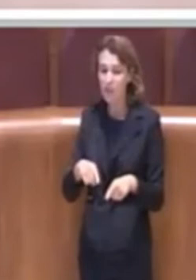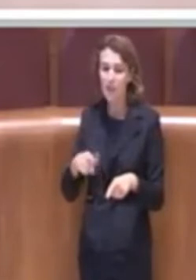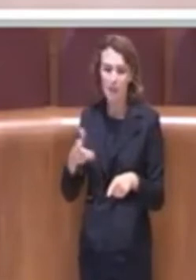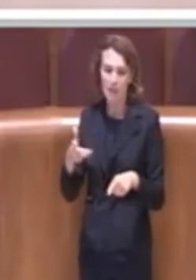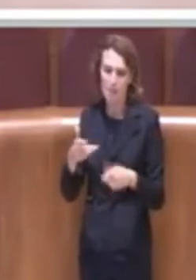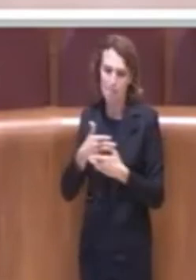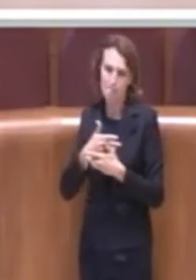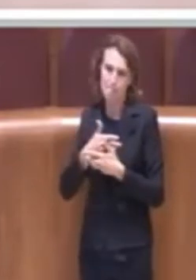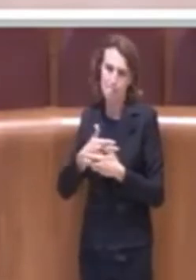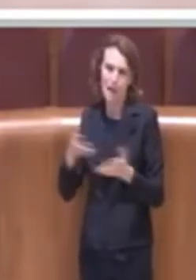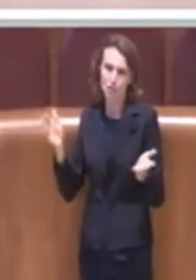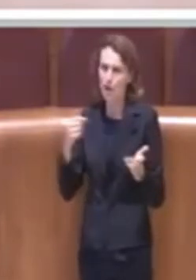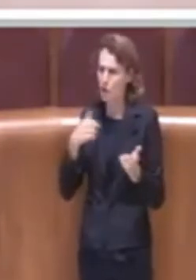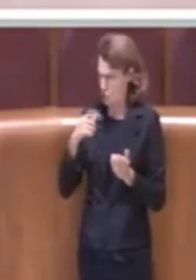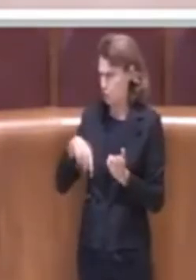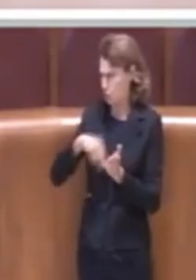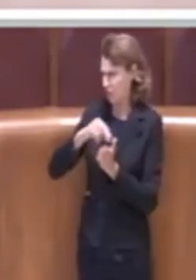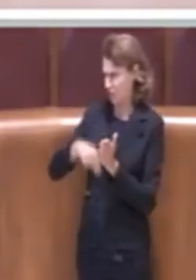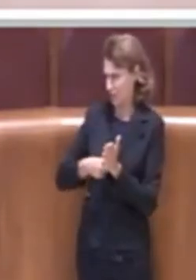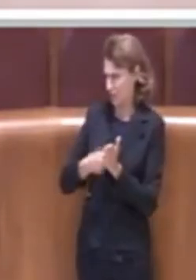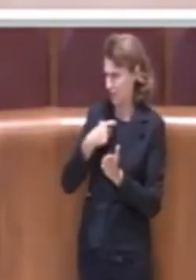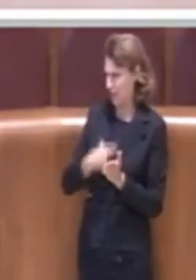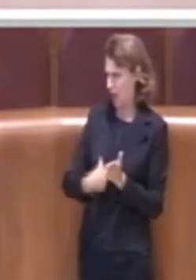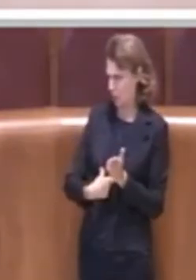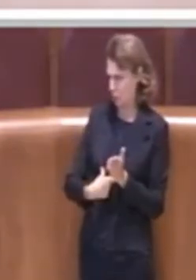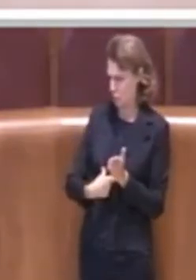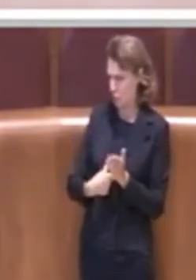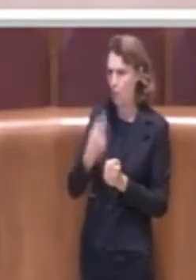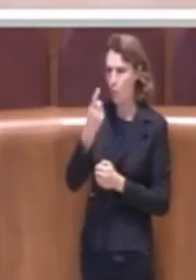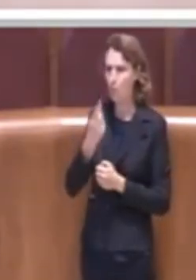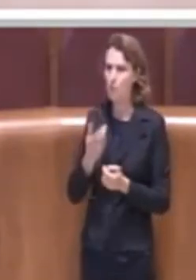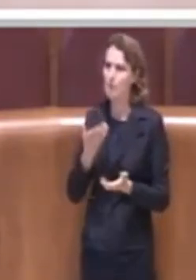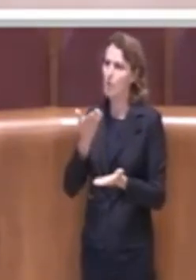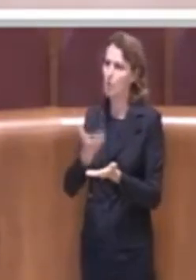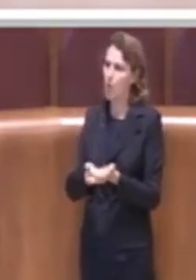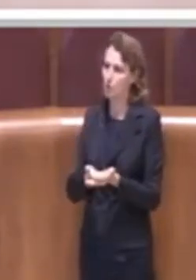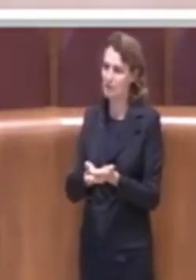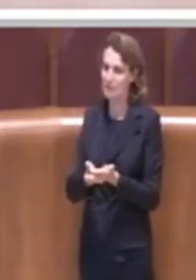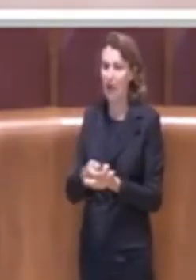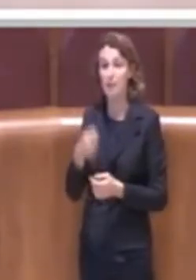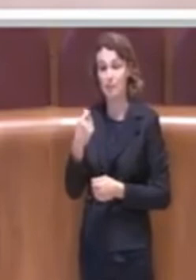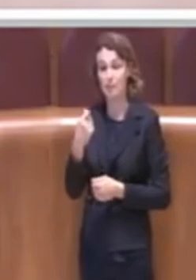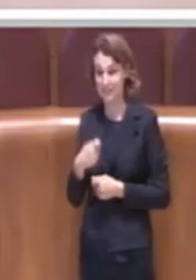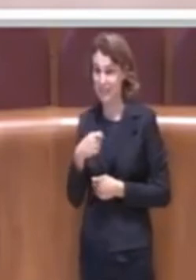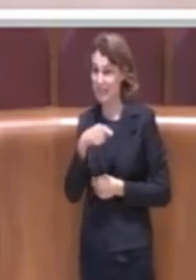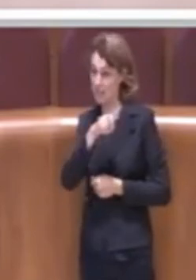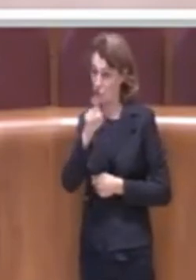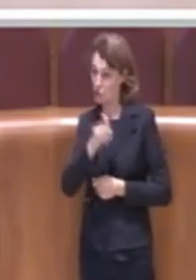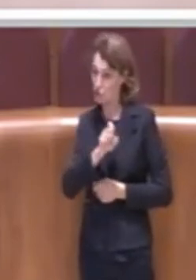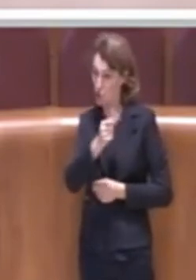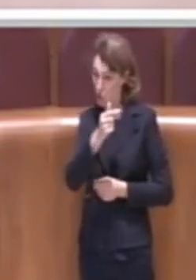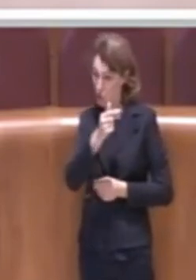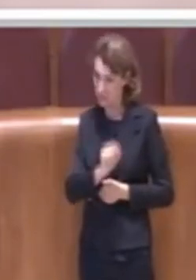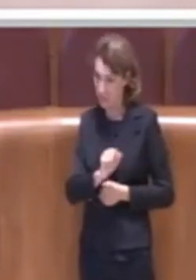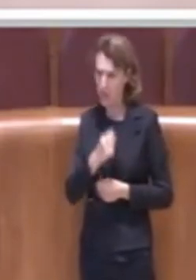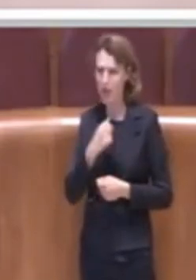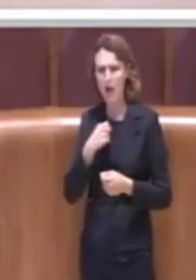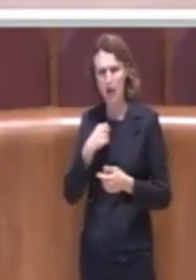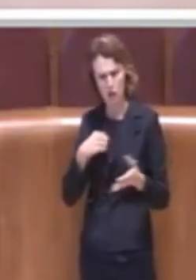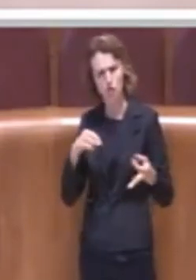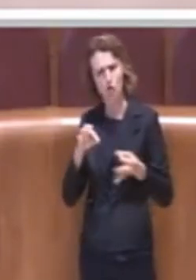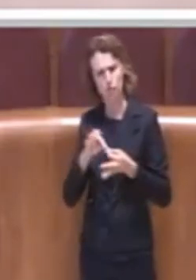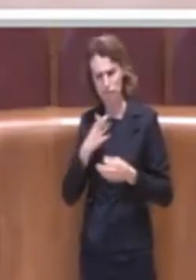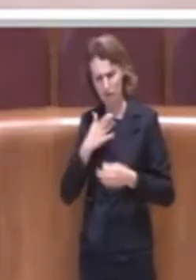l'altro uno dei firmatari ma una proposta presentata dalla Presidente Zotta a cui ho aderito molto volentieri